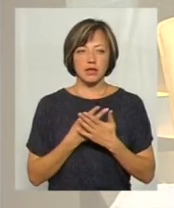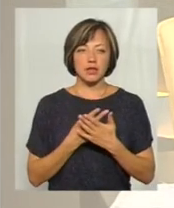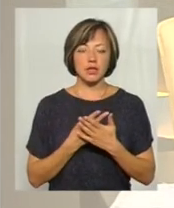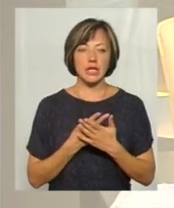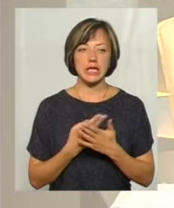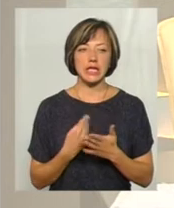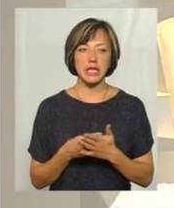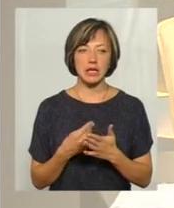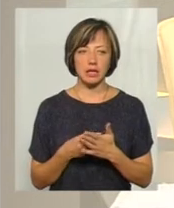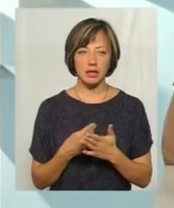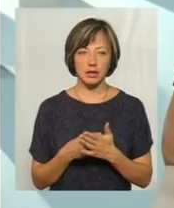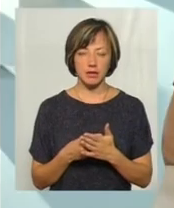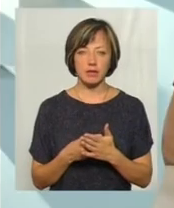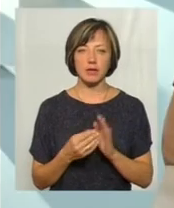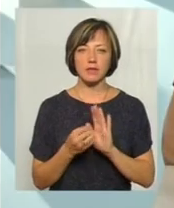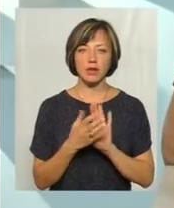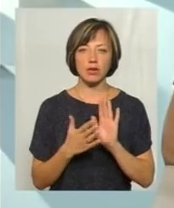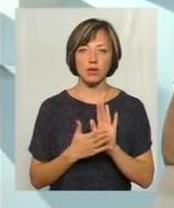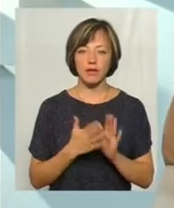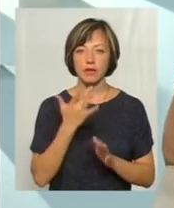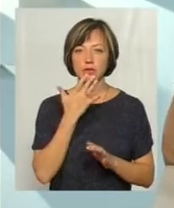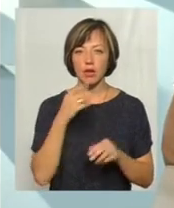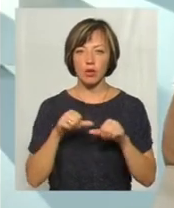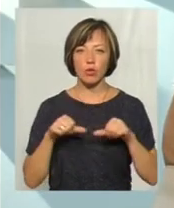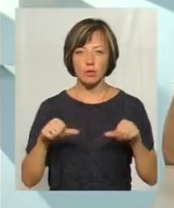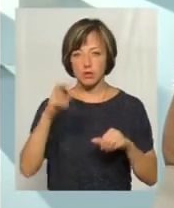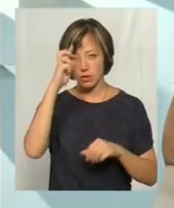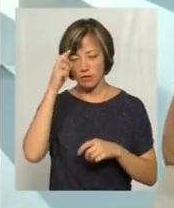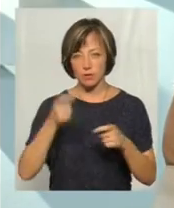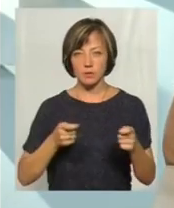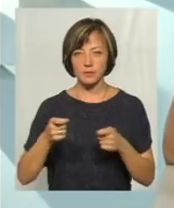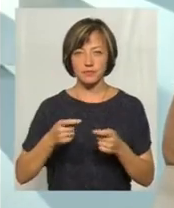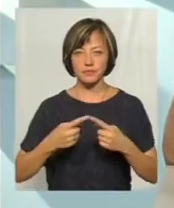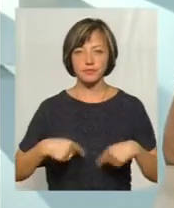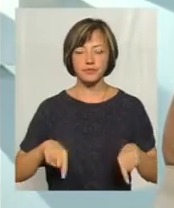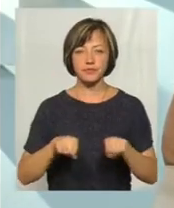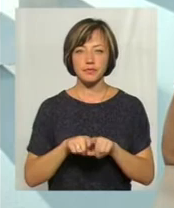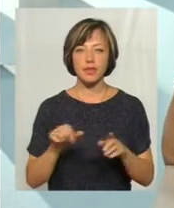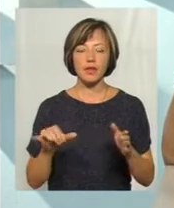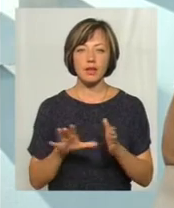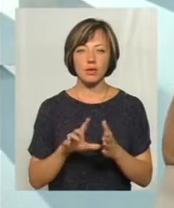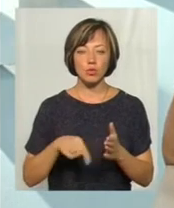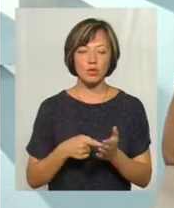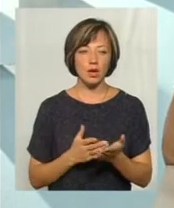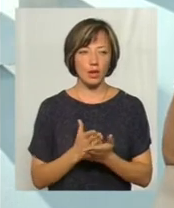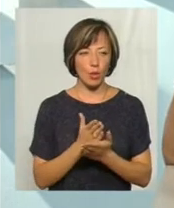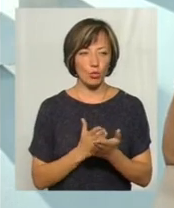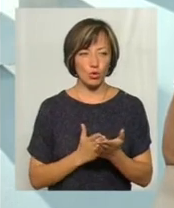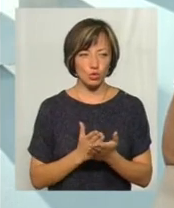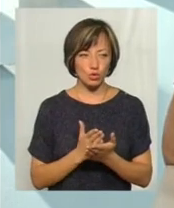Тариф нам встановлює Національна комісія, що здійснює державне регулювання у сферах комунальних енергетики та комунальних послуг для